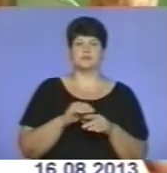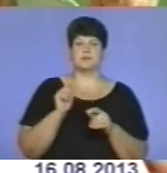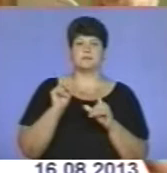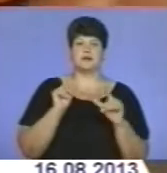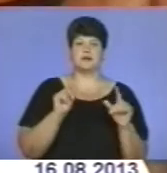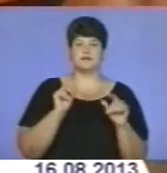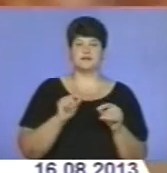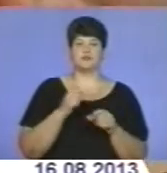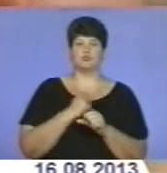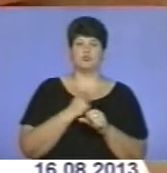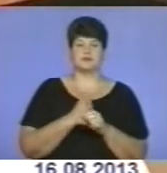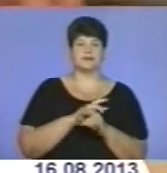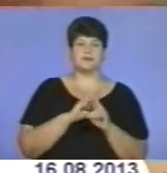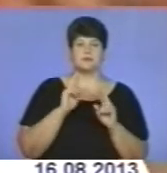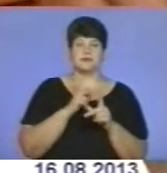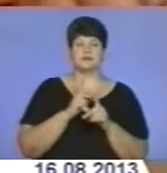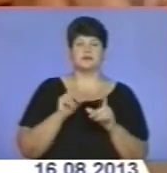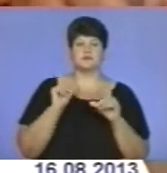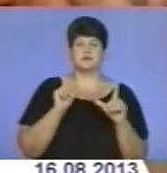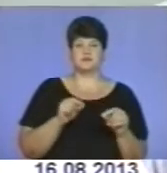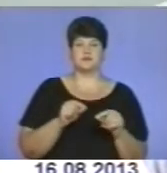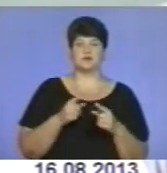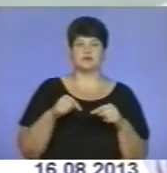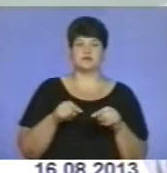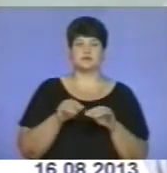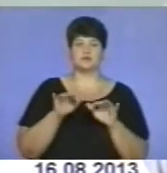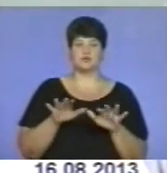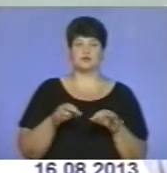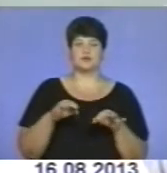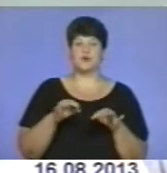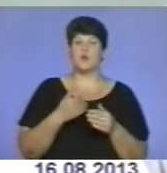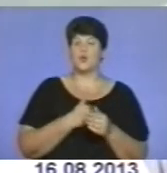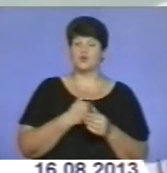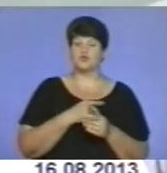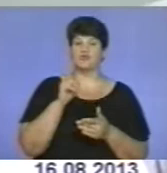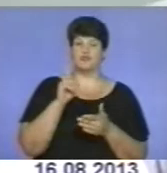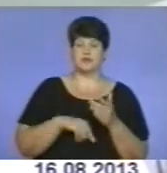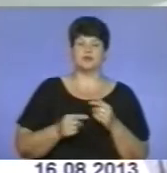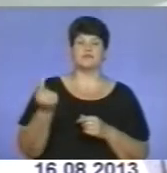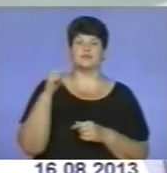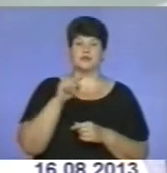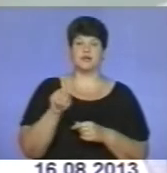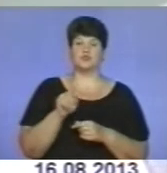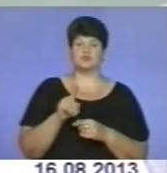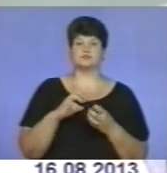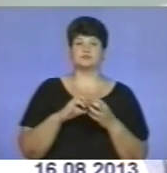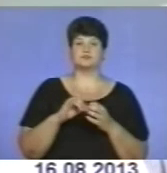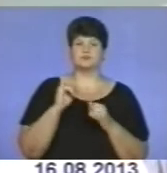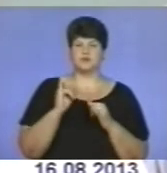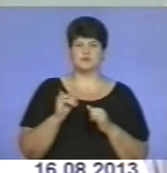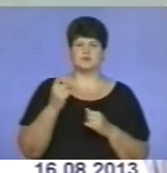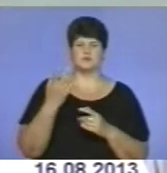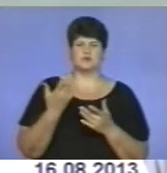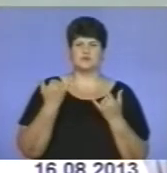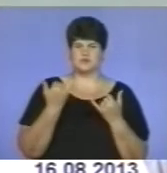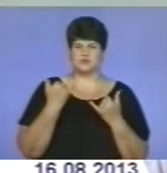робота нелегальних перевізників, організація руху транспорту. Хочу вірити в те, що негатив, який сьогодні повідношений